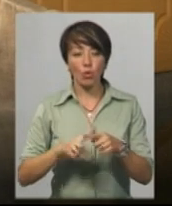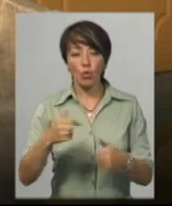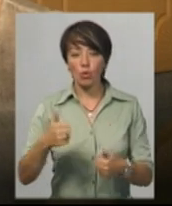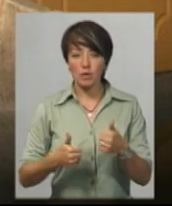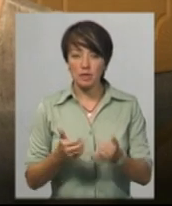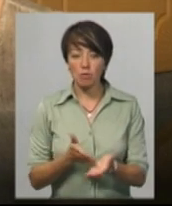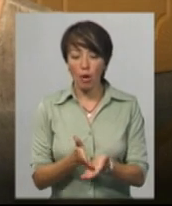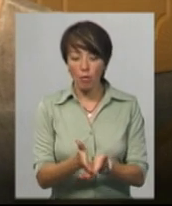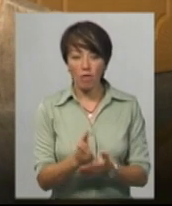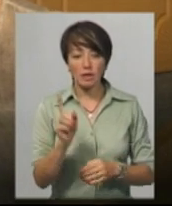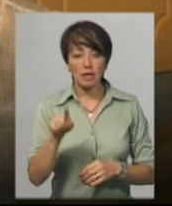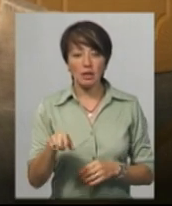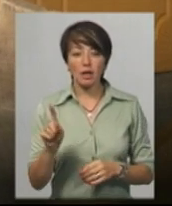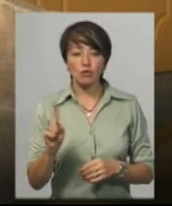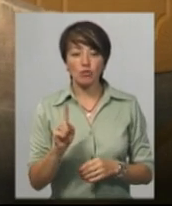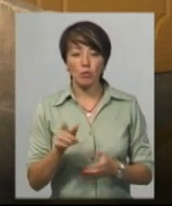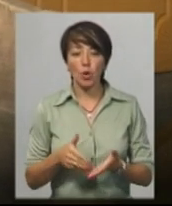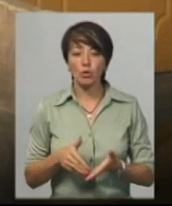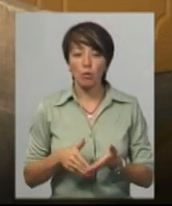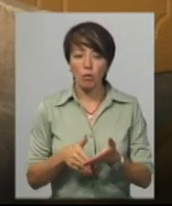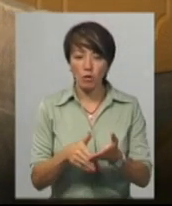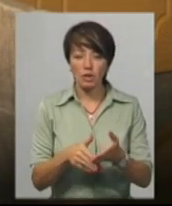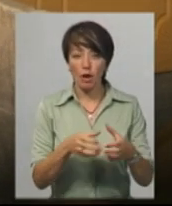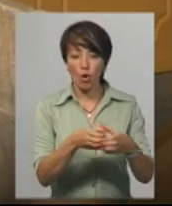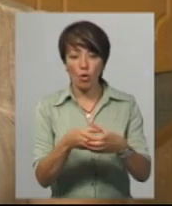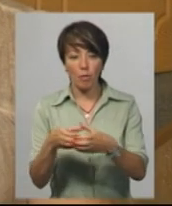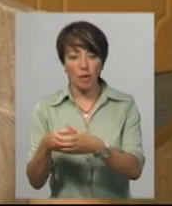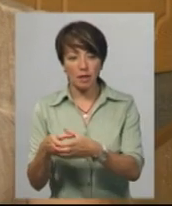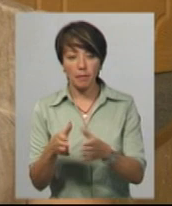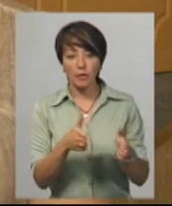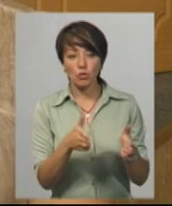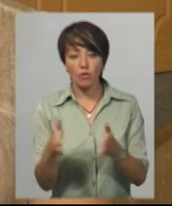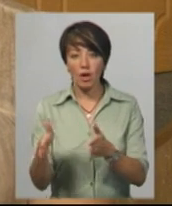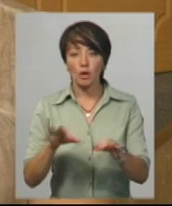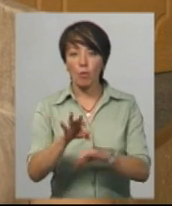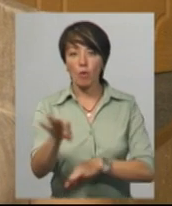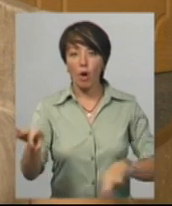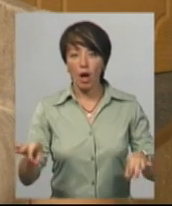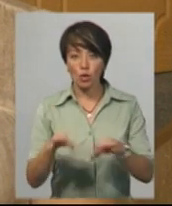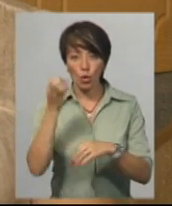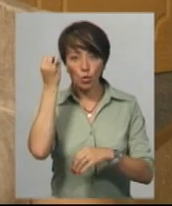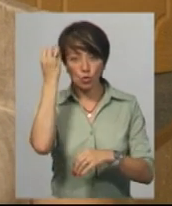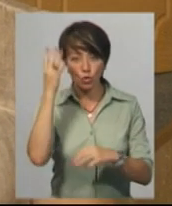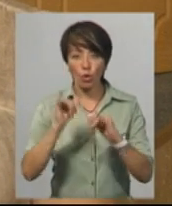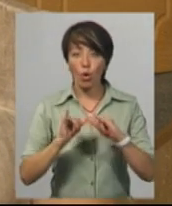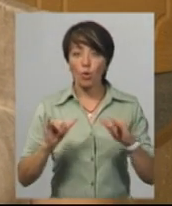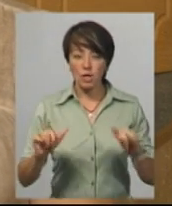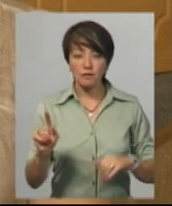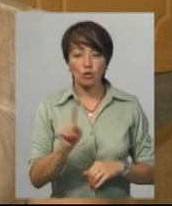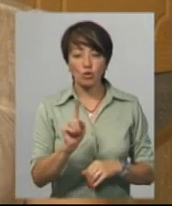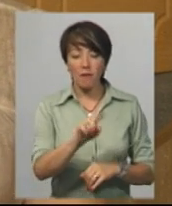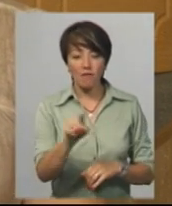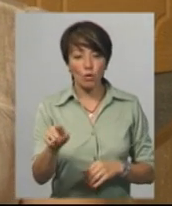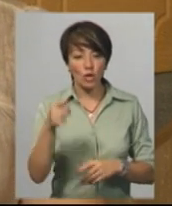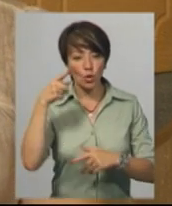спрямована на те, щоб допомогти громадам підготувати проєкти культурного розвитку. Щоб вони